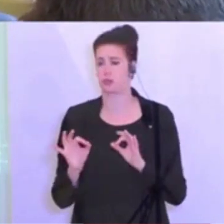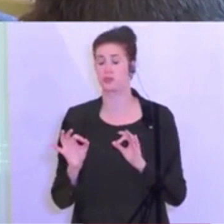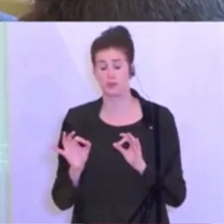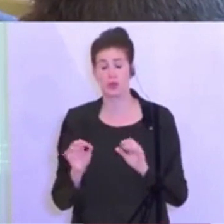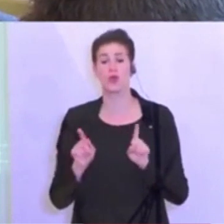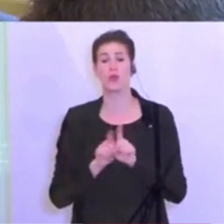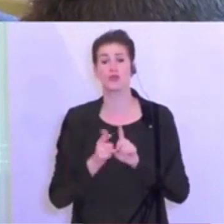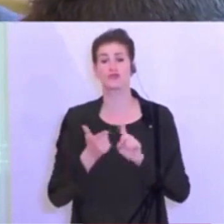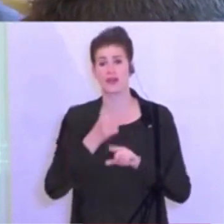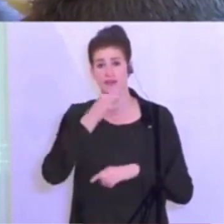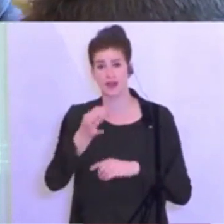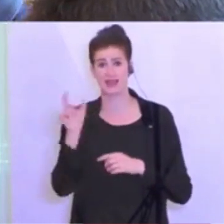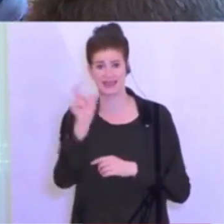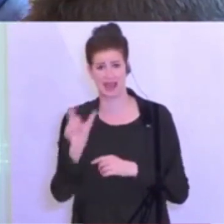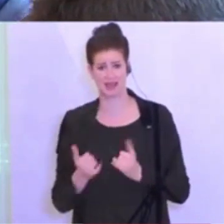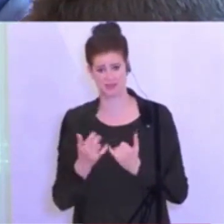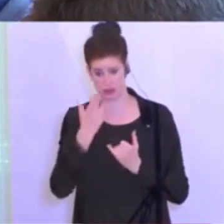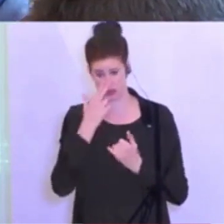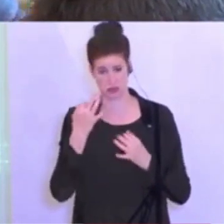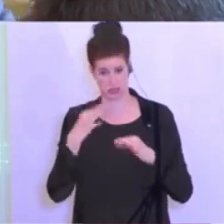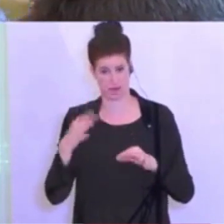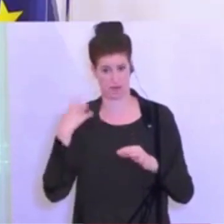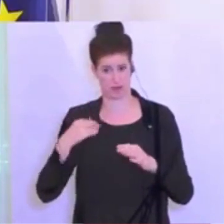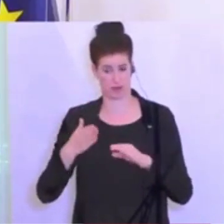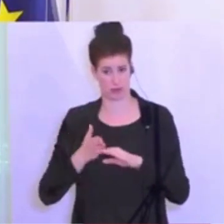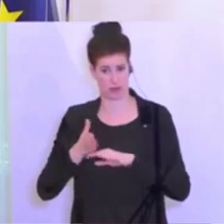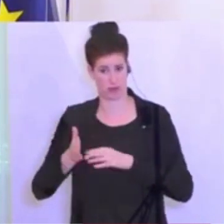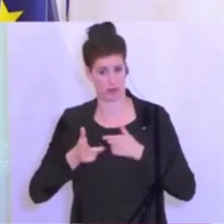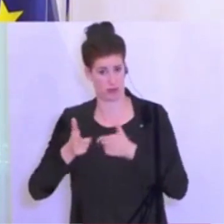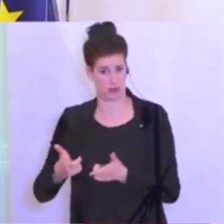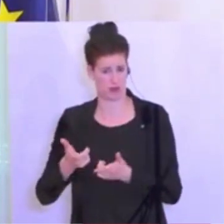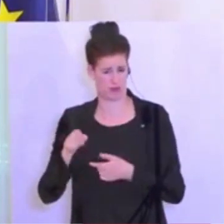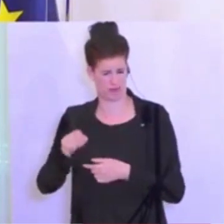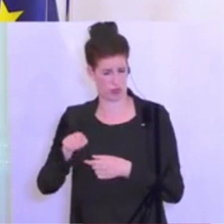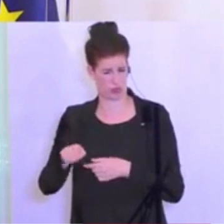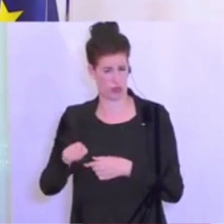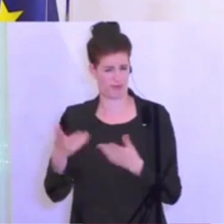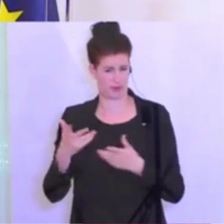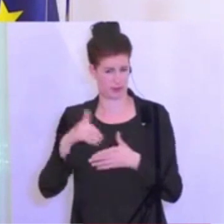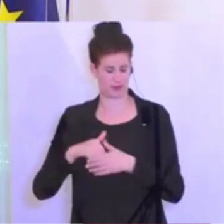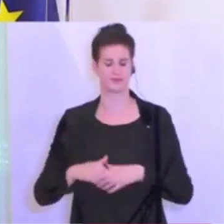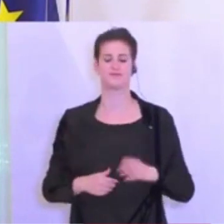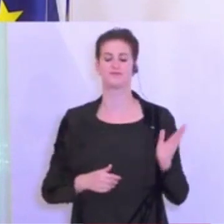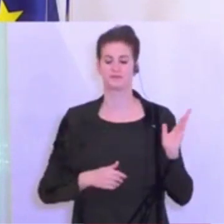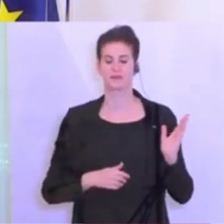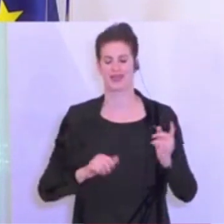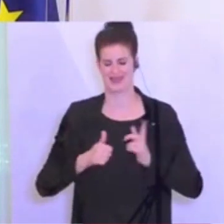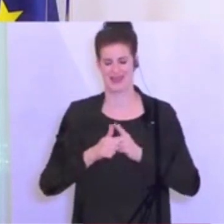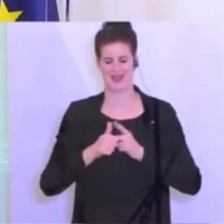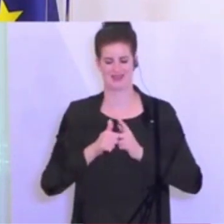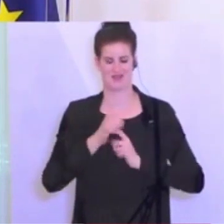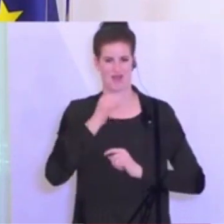Ist man da jetzt schon weitergekommen? Vielen Dank. Ich kann vielleicht die Frage zu unseren Nachbarn und den Grenzen beantworten und